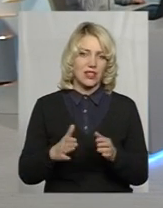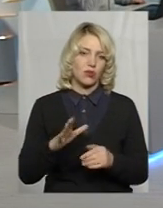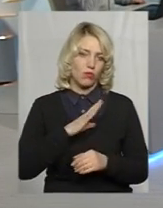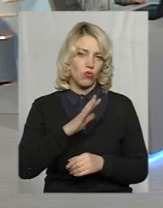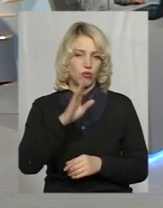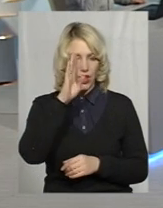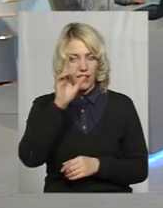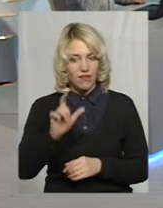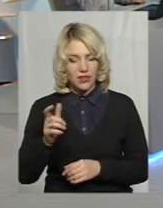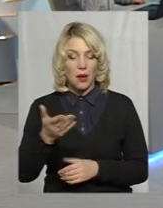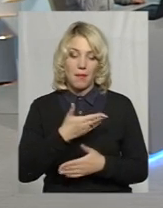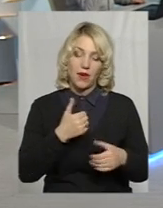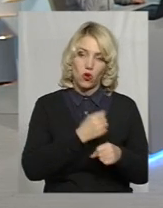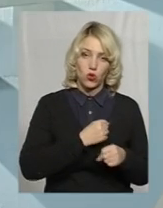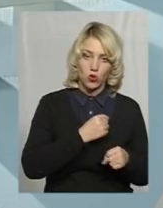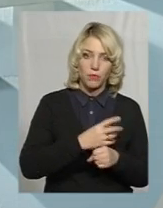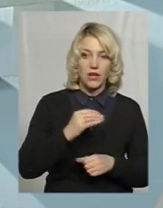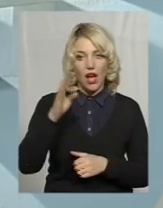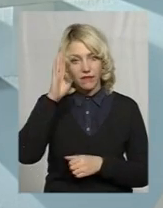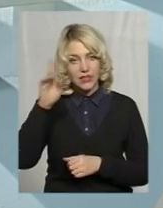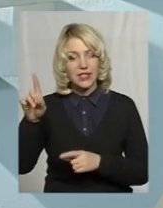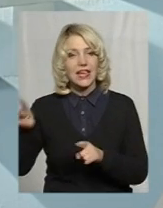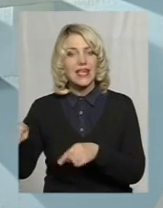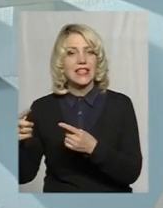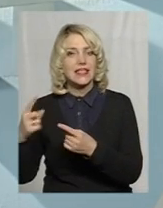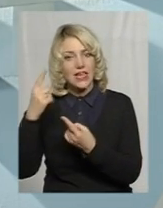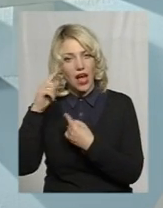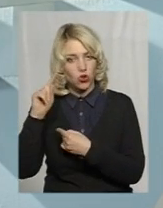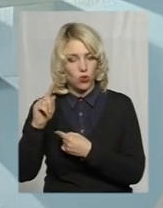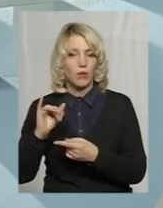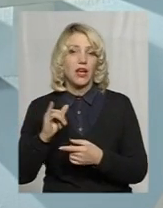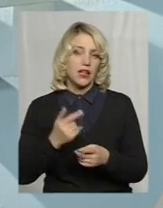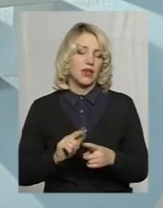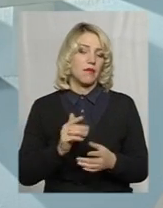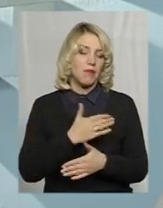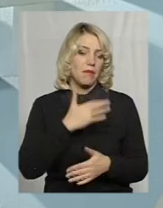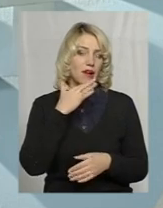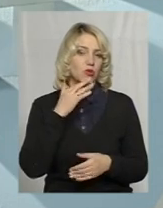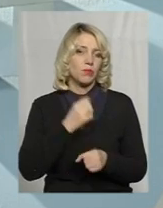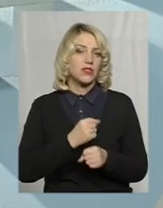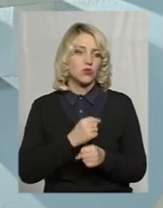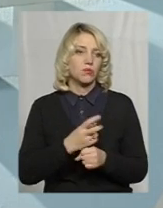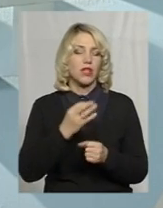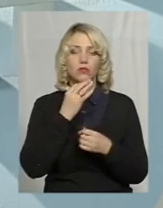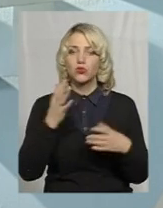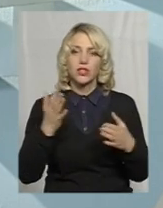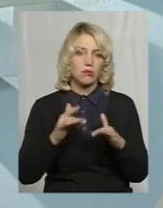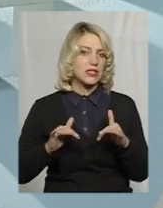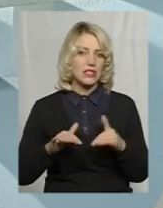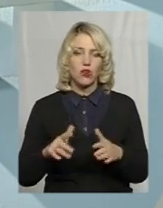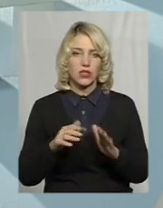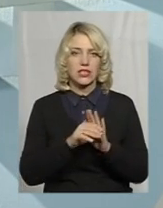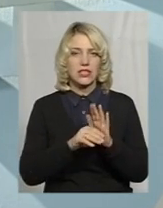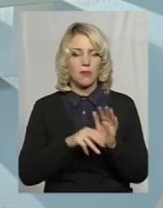він. Ми – розробником, він – ініціатором. І ми дуже давно працюємо над будь-якими заходами з